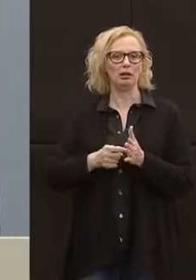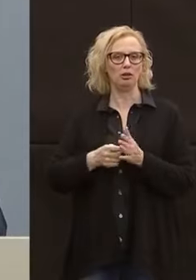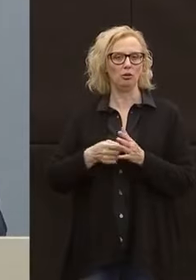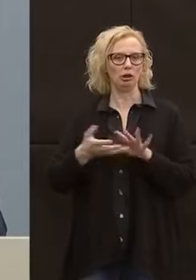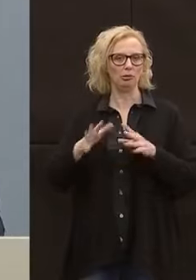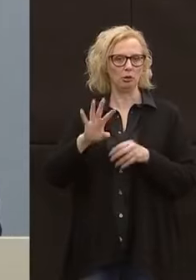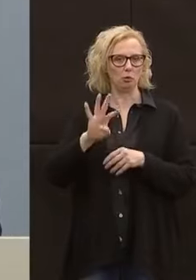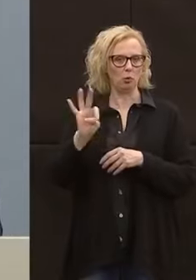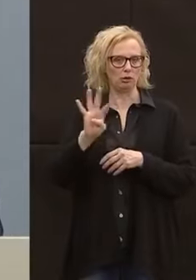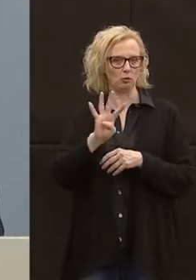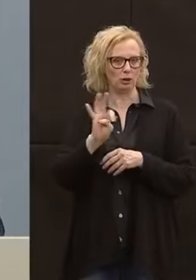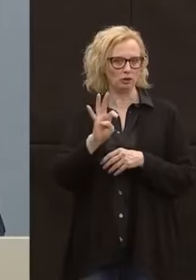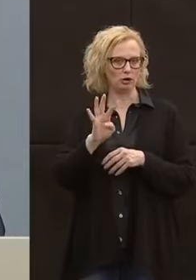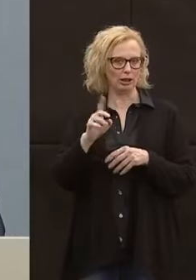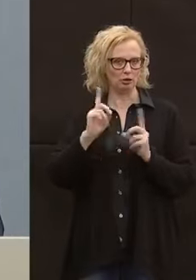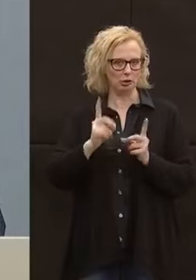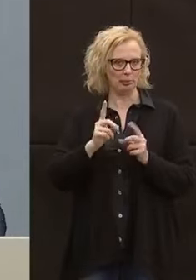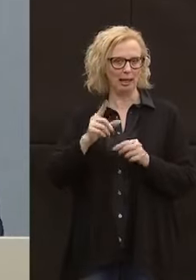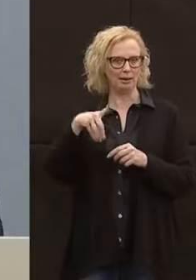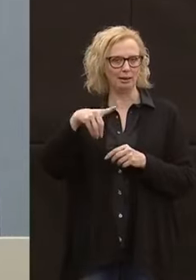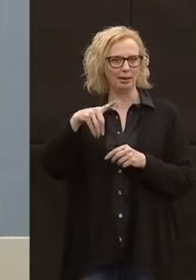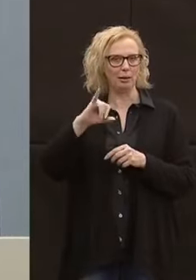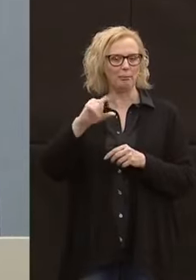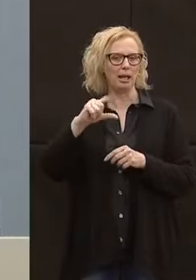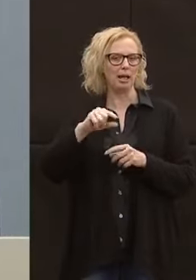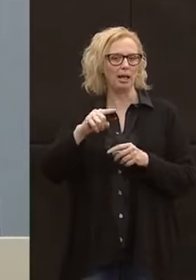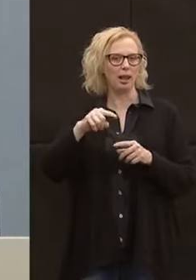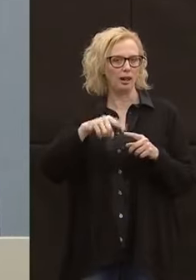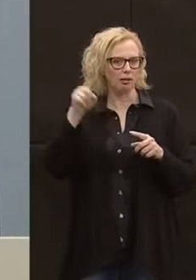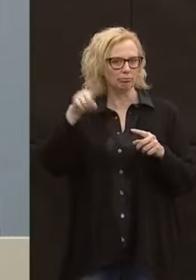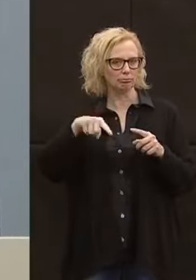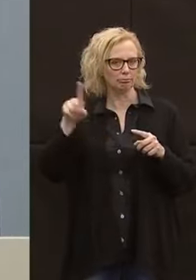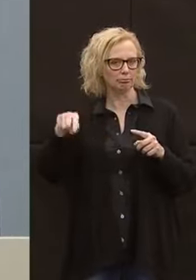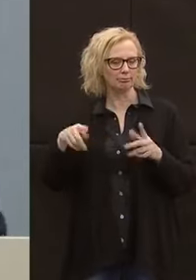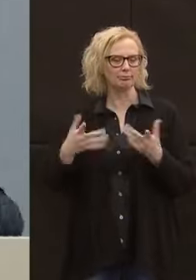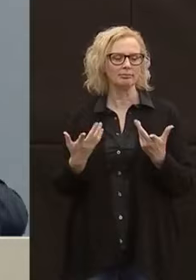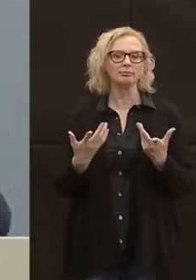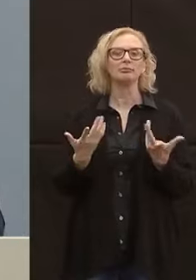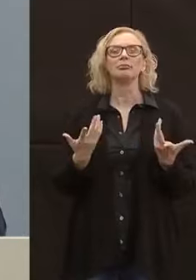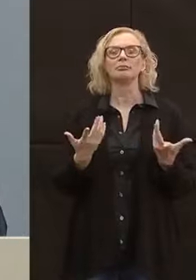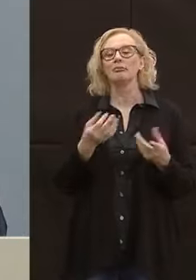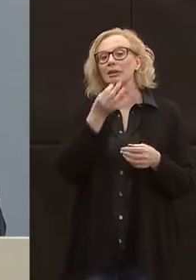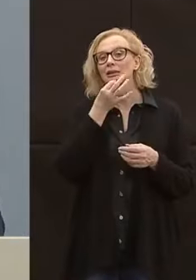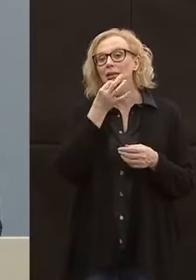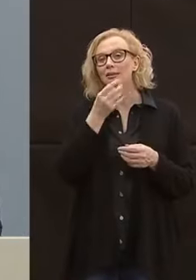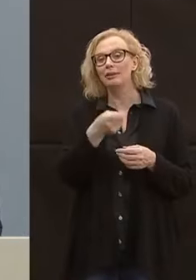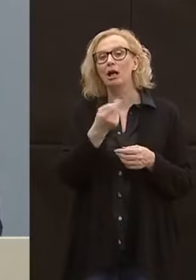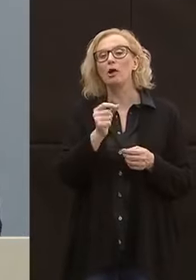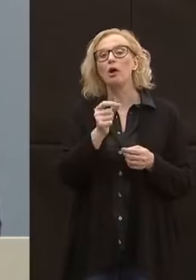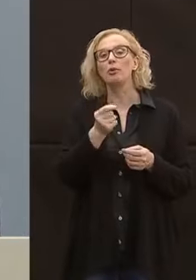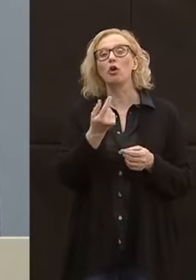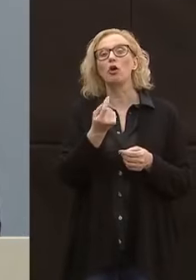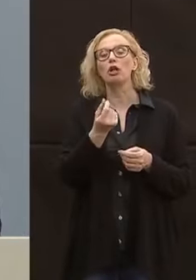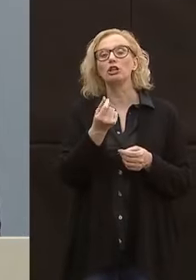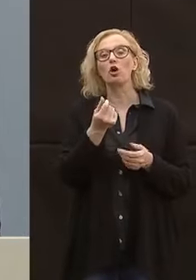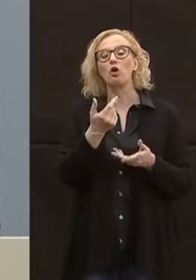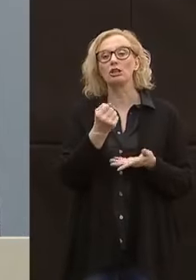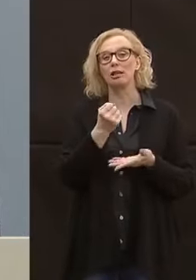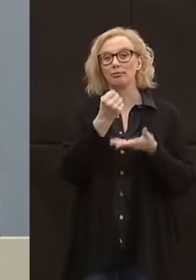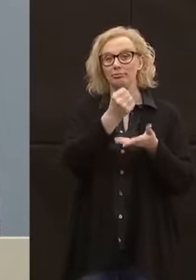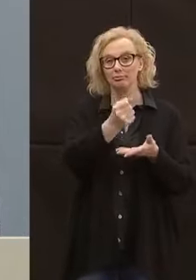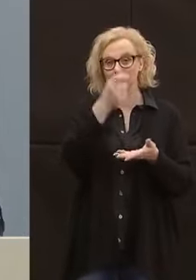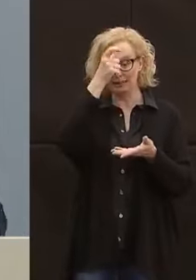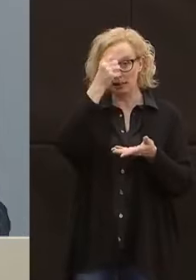milioni, dipenderà dal calo del PIL, che del tutto casualmente è uguale alla somma di risorse che noi diamo allo Stato. Quindi quelle